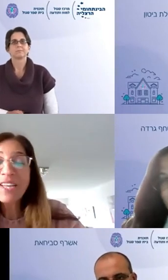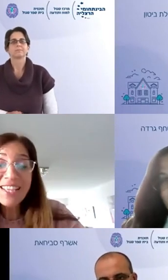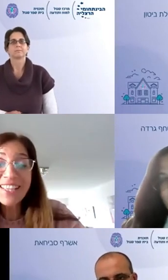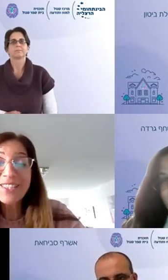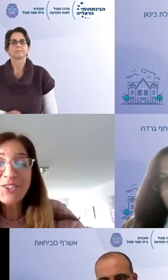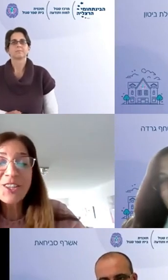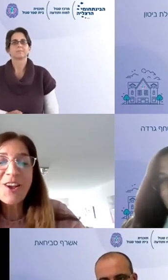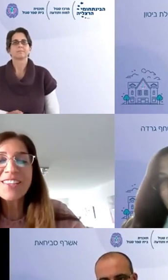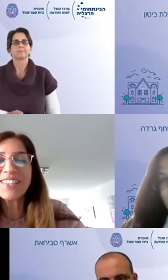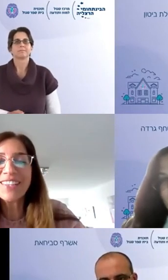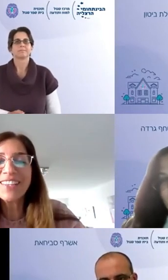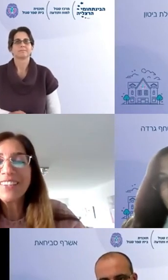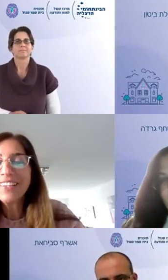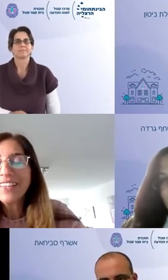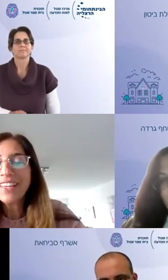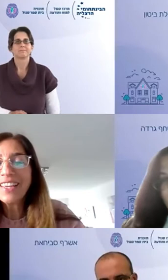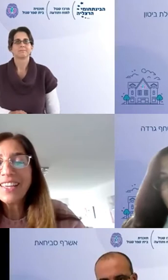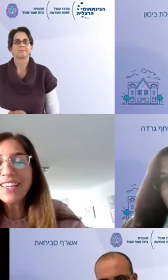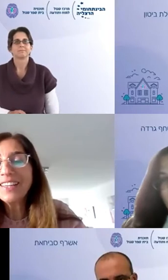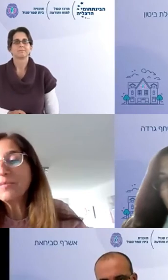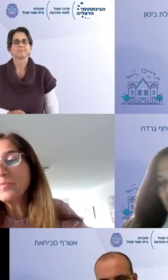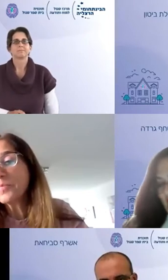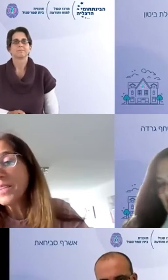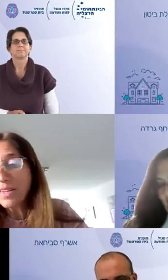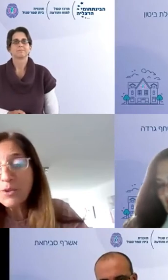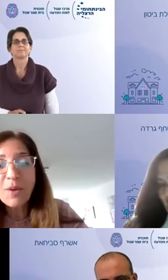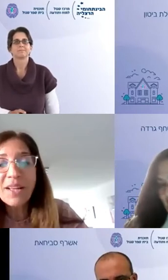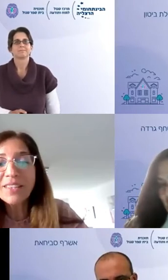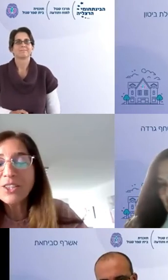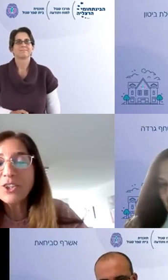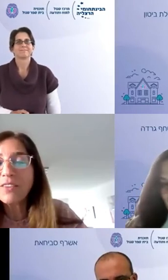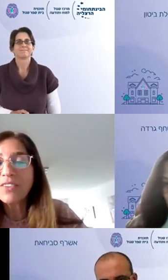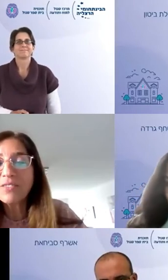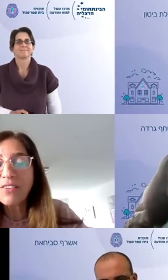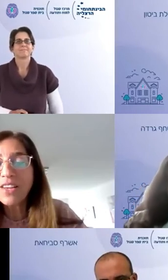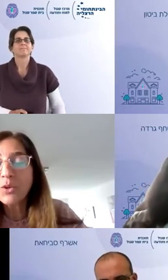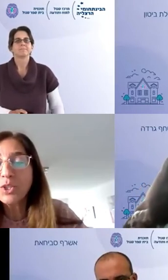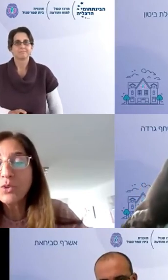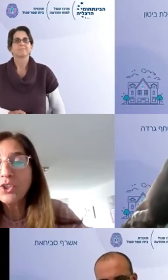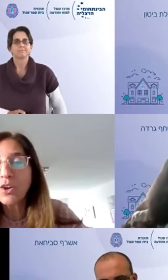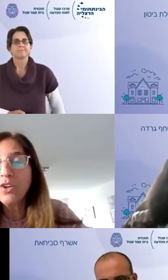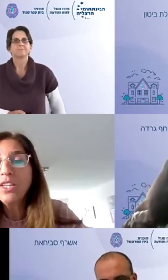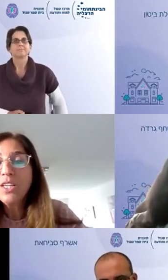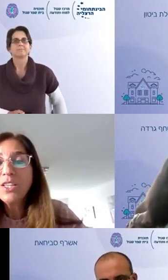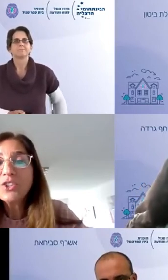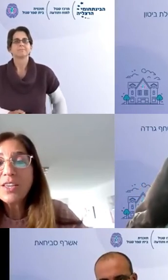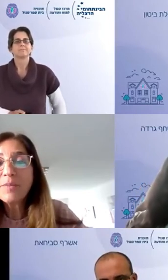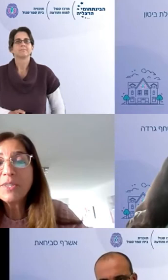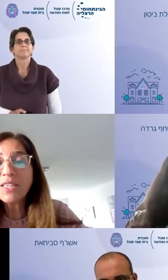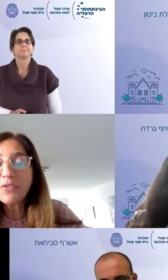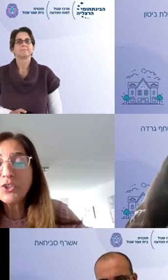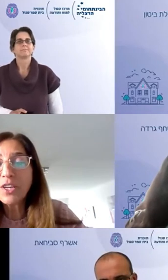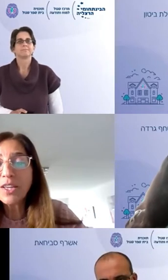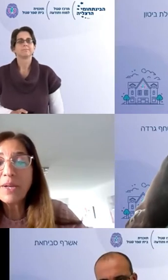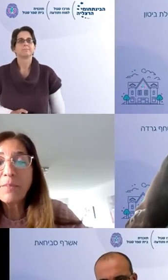ובין עשר, זו שנתו העשירית כמו שאמרתי, כיתות א' עד ו' והייחודיות שלו, שזה